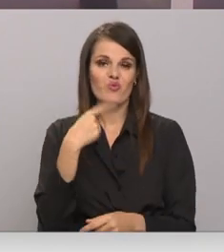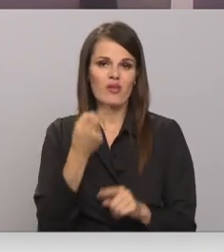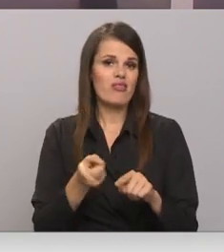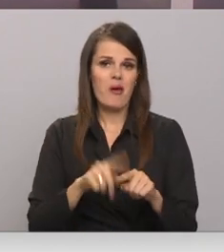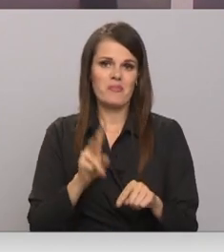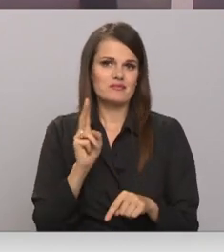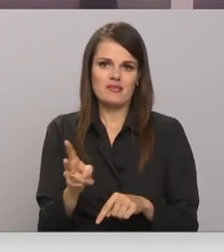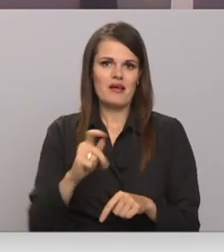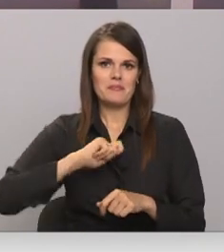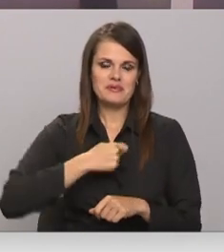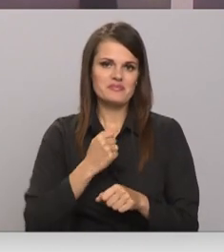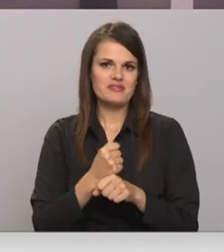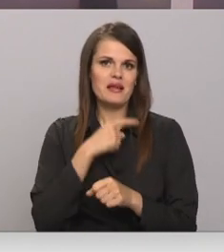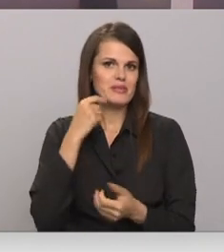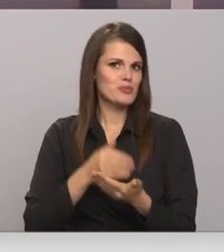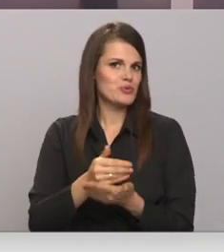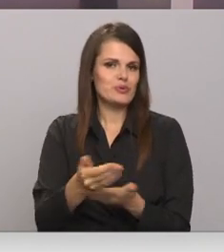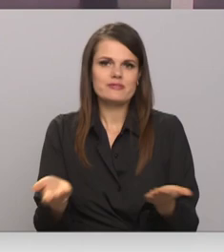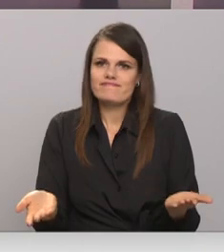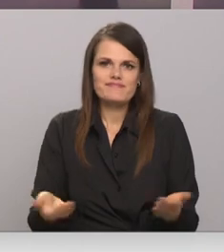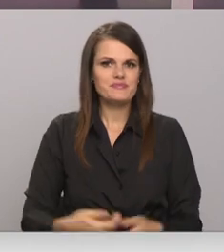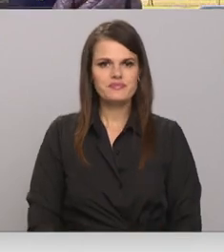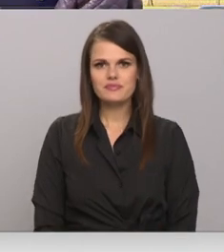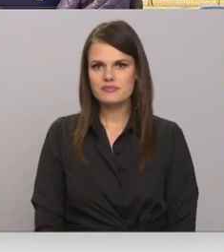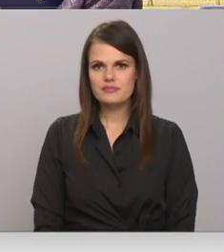tāpēc, lai varētu turpinatstrādāt. Plašāk madara līcīte.